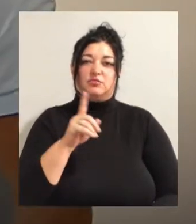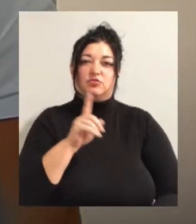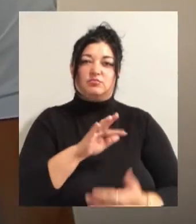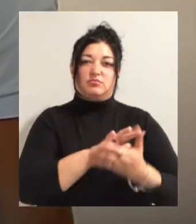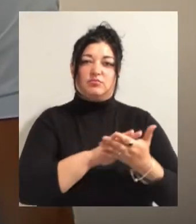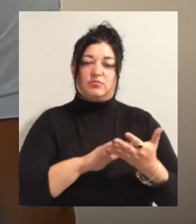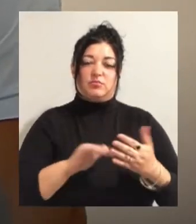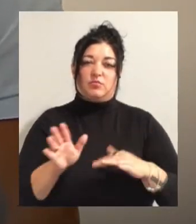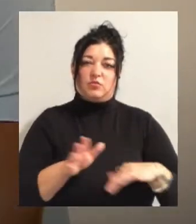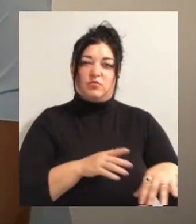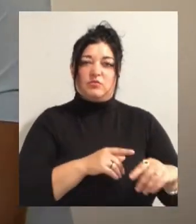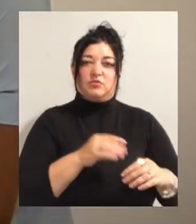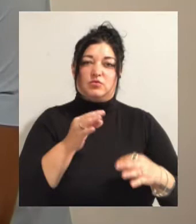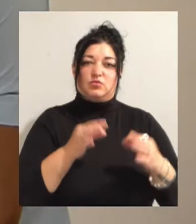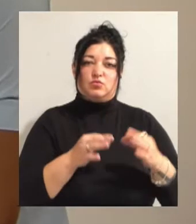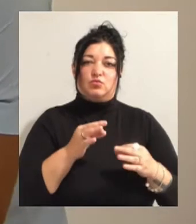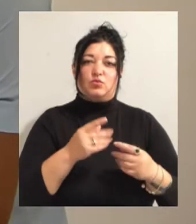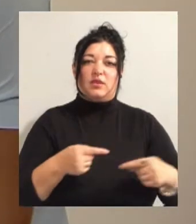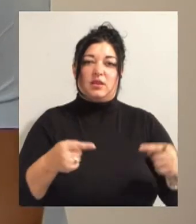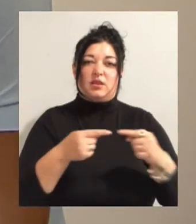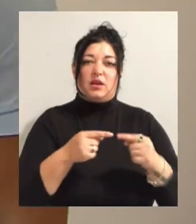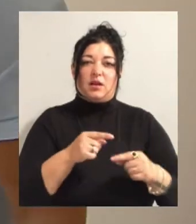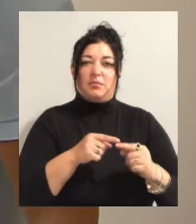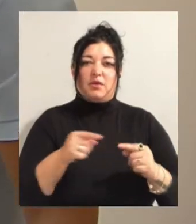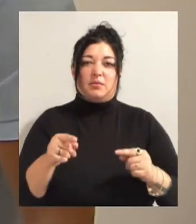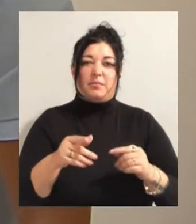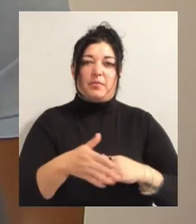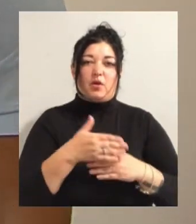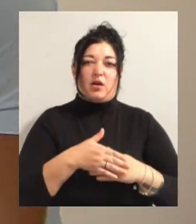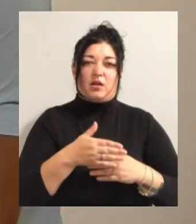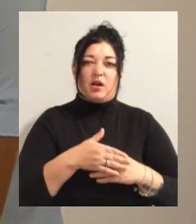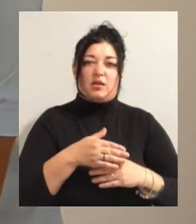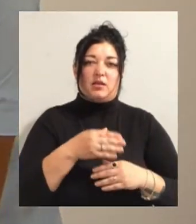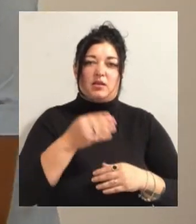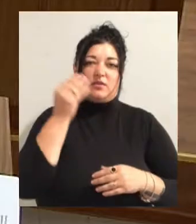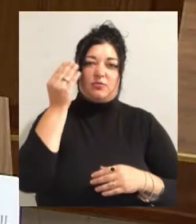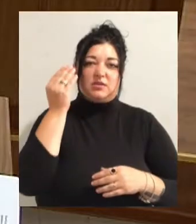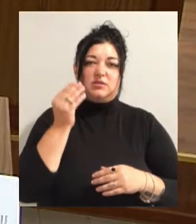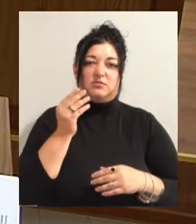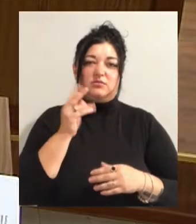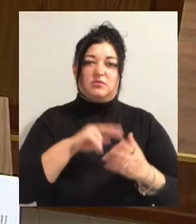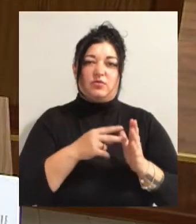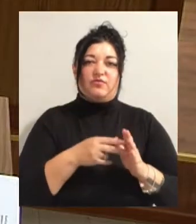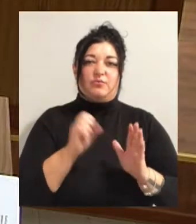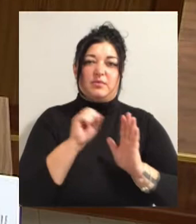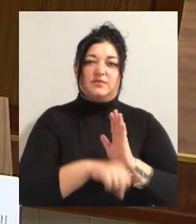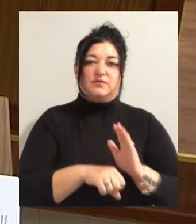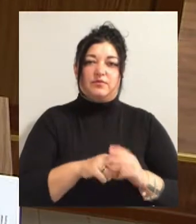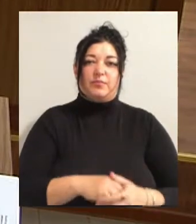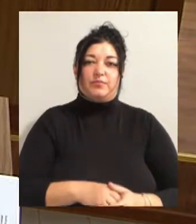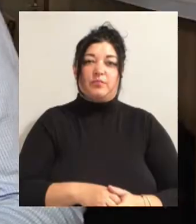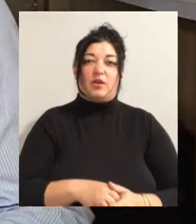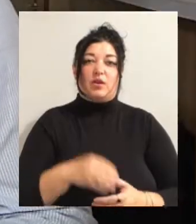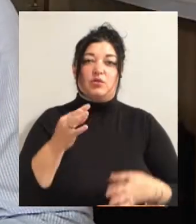покарання, довести свій злочинний намір на умисне вбивство у Стімінка до кінця. Судді схвалили клопотання